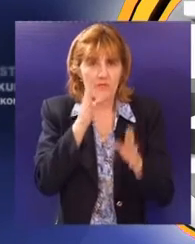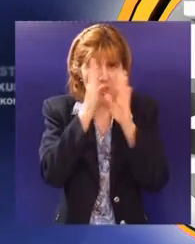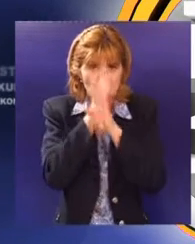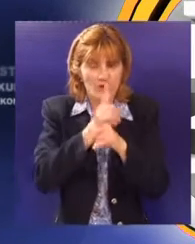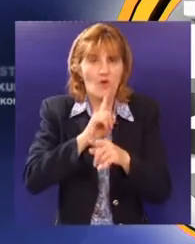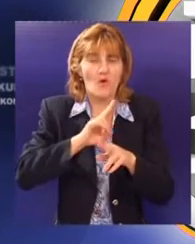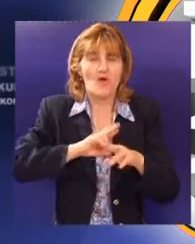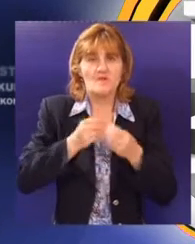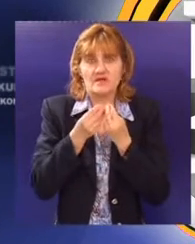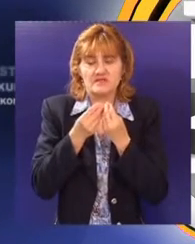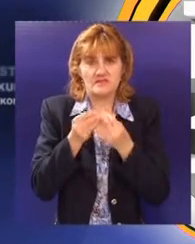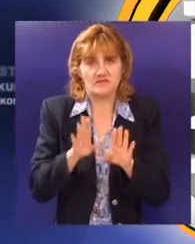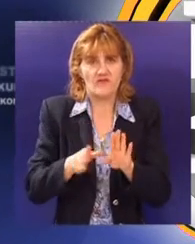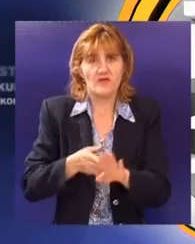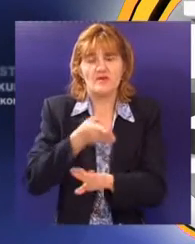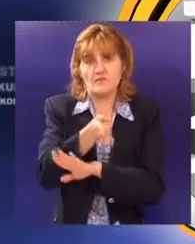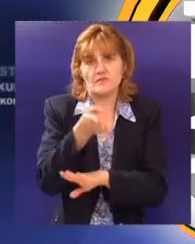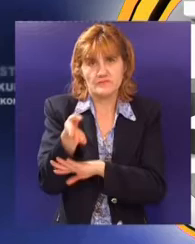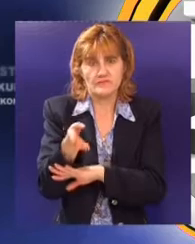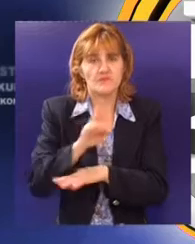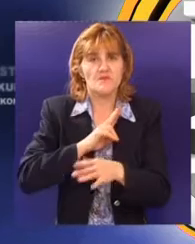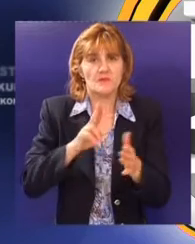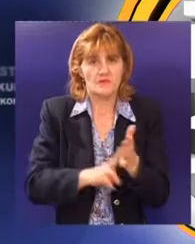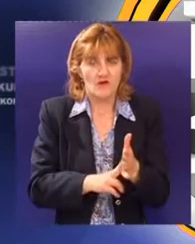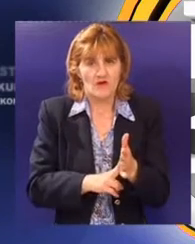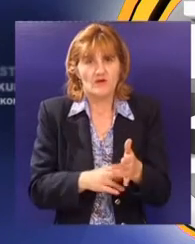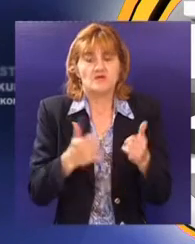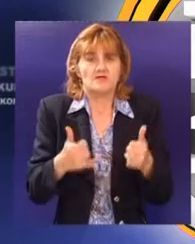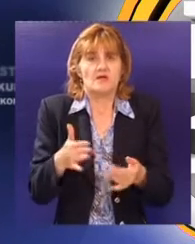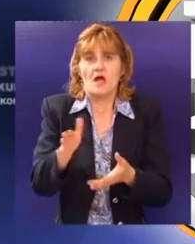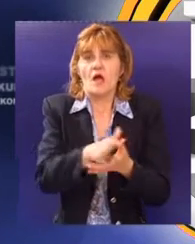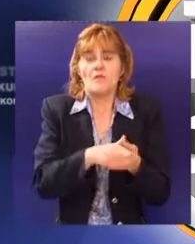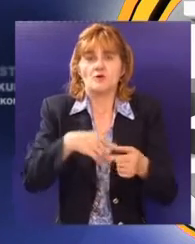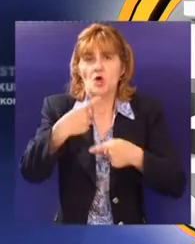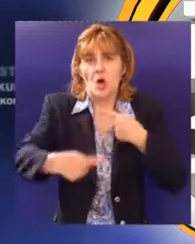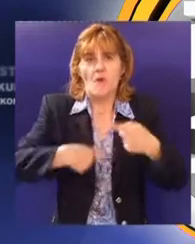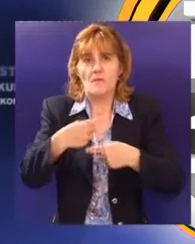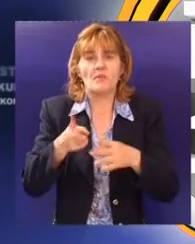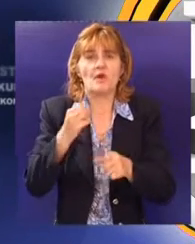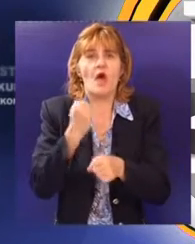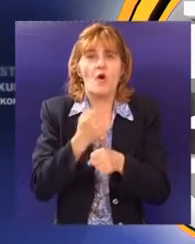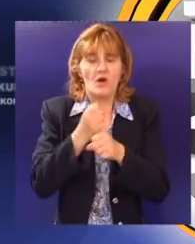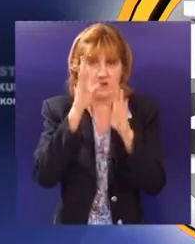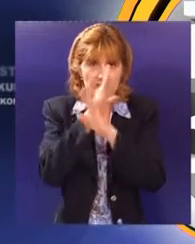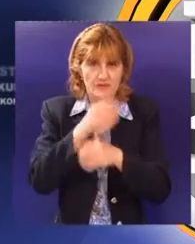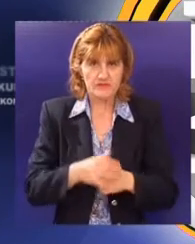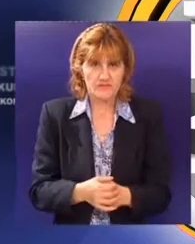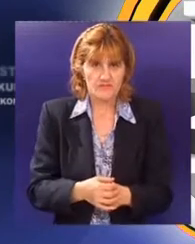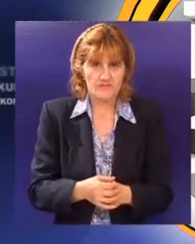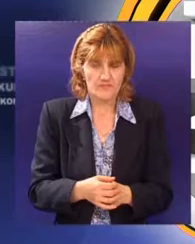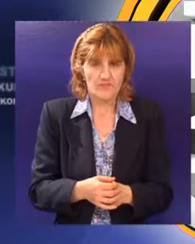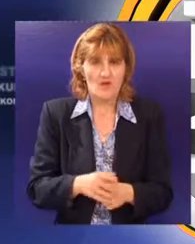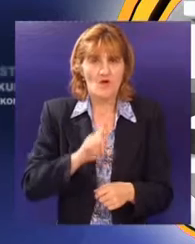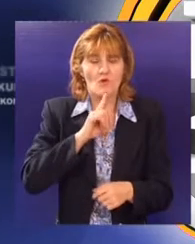inspekcija kojima je integrisani pristup, tome smo i pristupili i krenuli sa promenama u načinu rada inspekcije i radu. Za